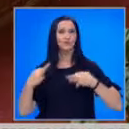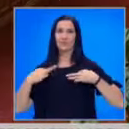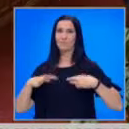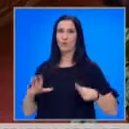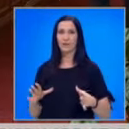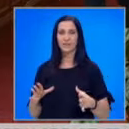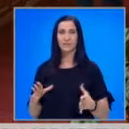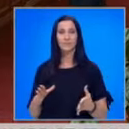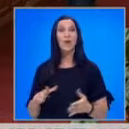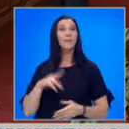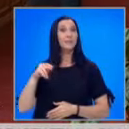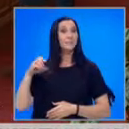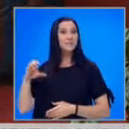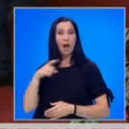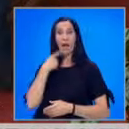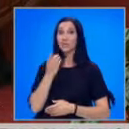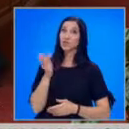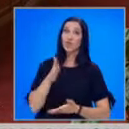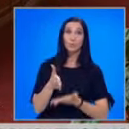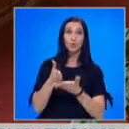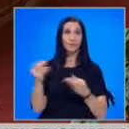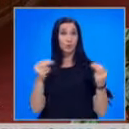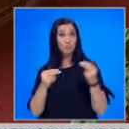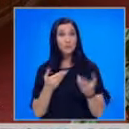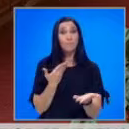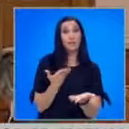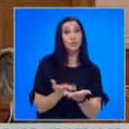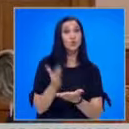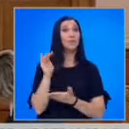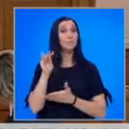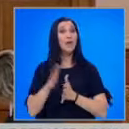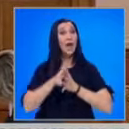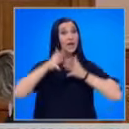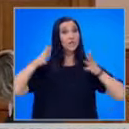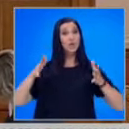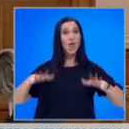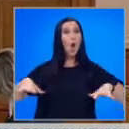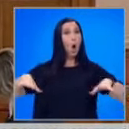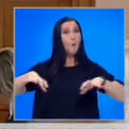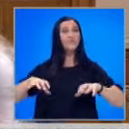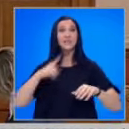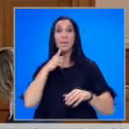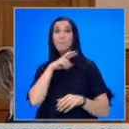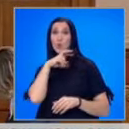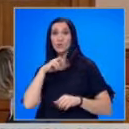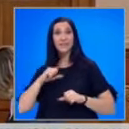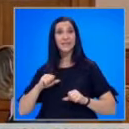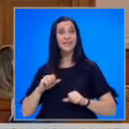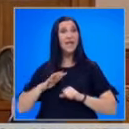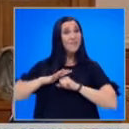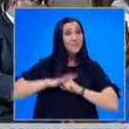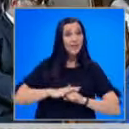От ДПС заявиха, че ще подкрепят комисията и предложиха да бъде разширен обхвата и за полицейски натиск и тормоз